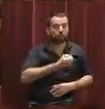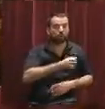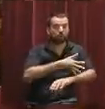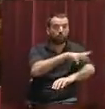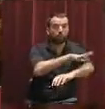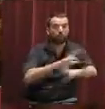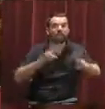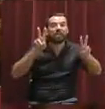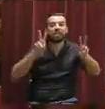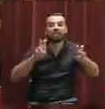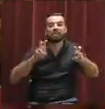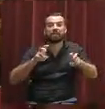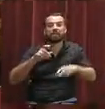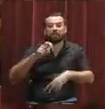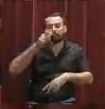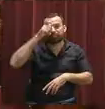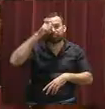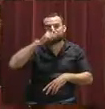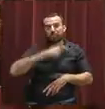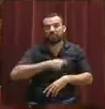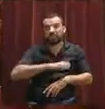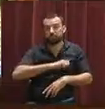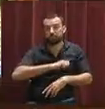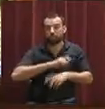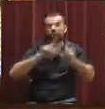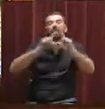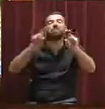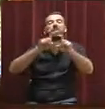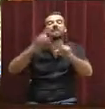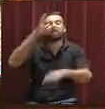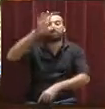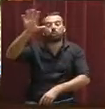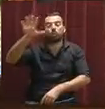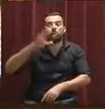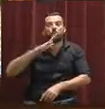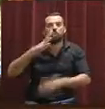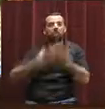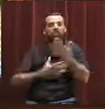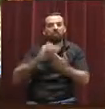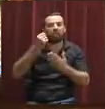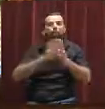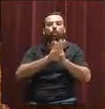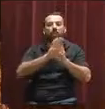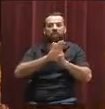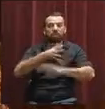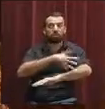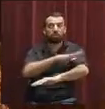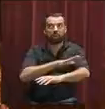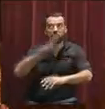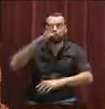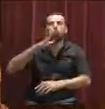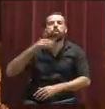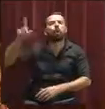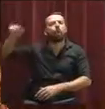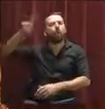respecte de les sancions a poble espanyol a Parmens, una empresa que ha estat denunciada per la Federació de Veïns de Palma per llogar pisos